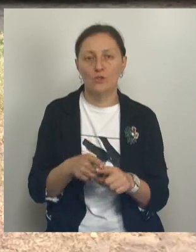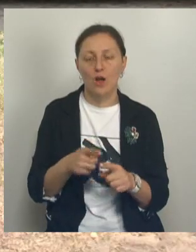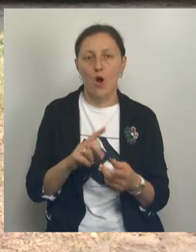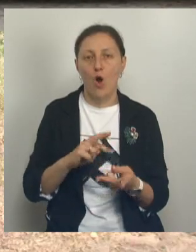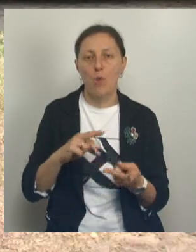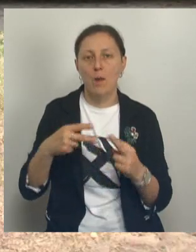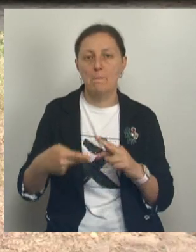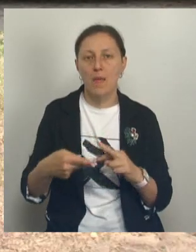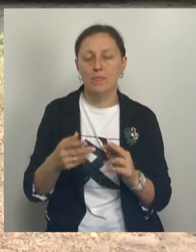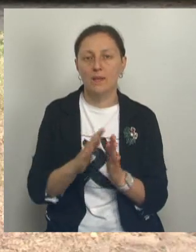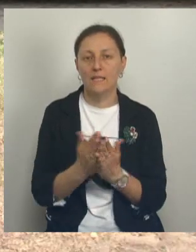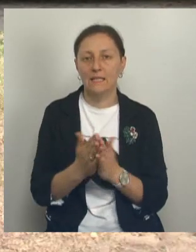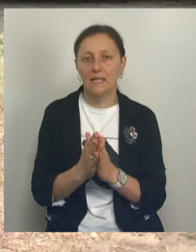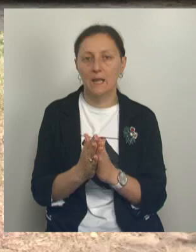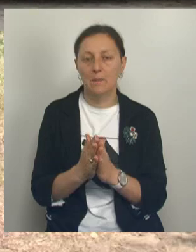книгами.